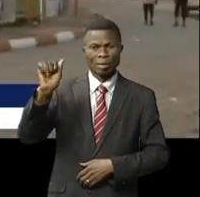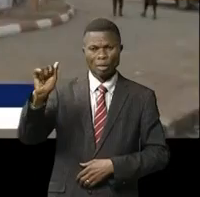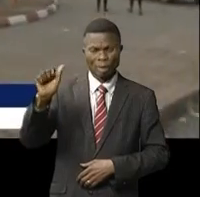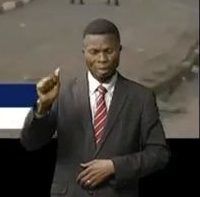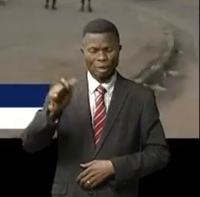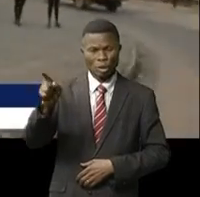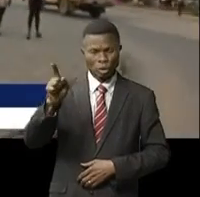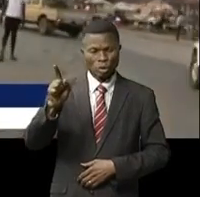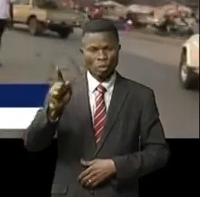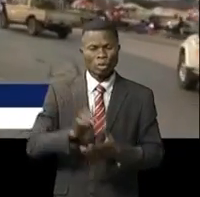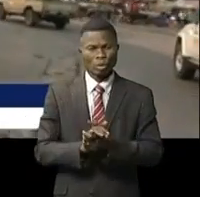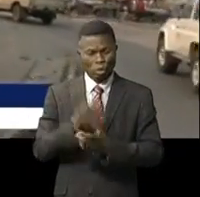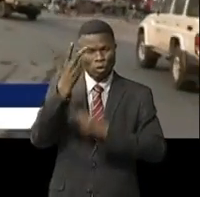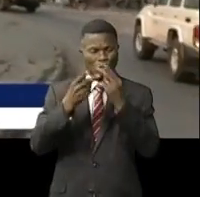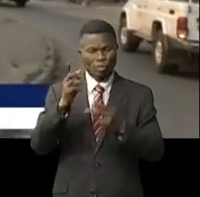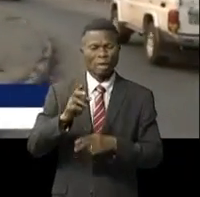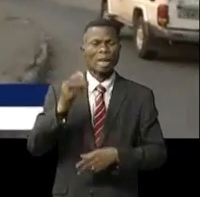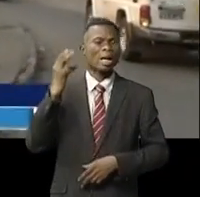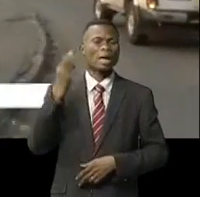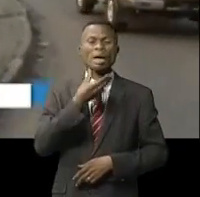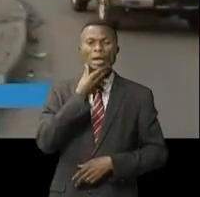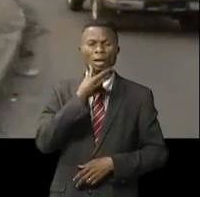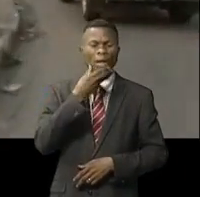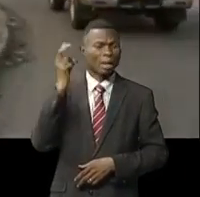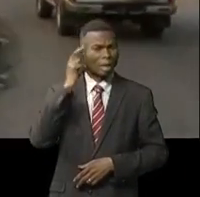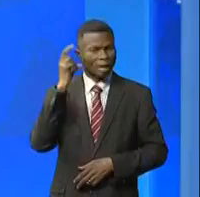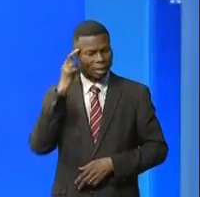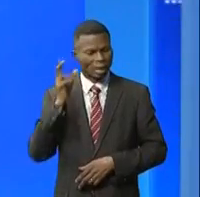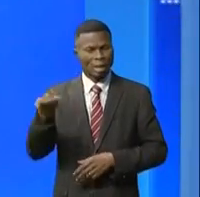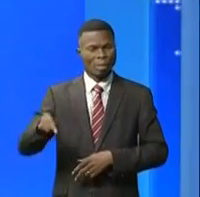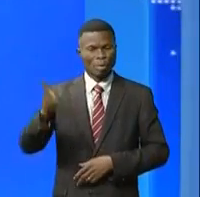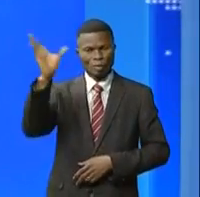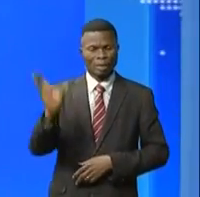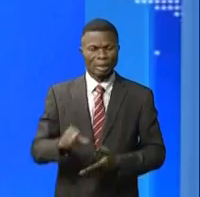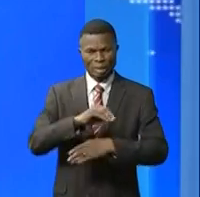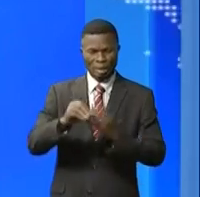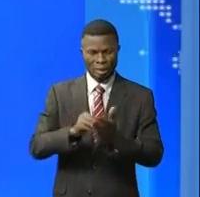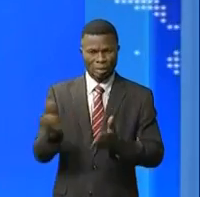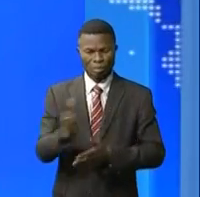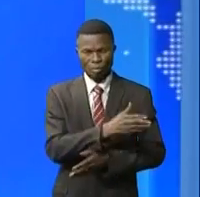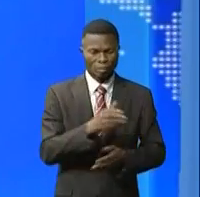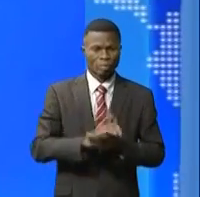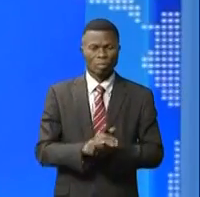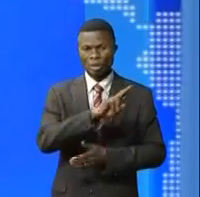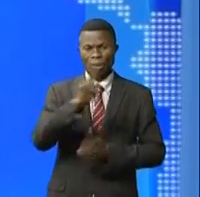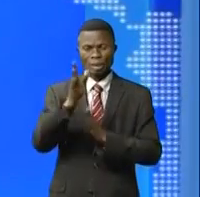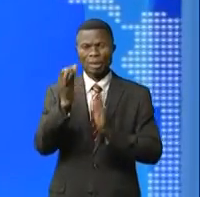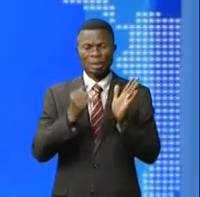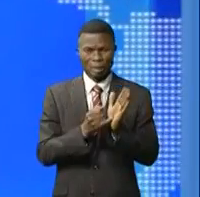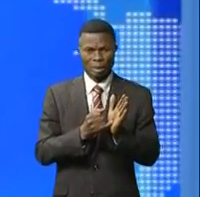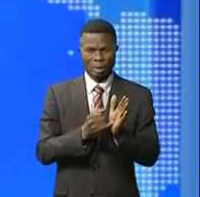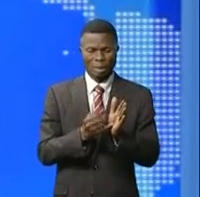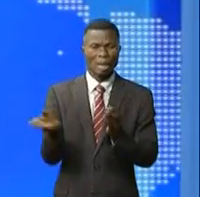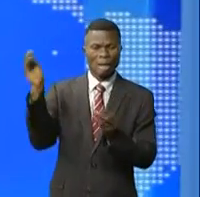Roubauta a mis le cap sur Kananga dans la province du Kassai central. Mise en oeuvre depuis 2016 dans l'objectif